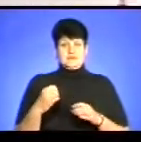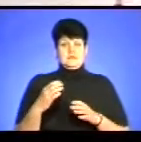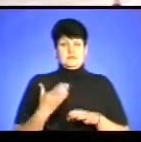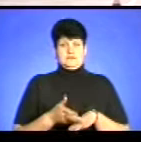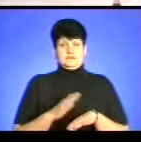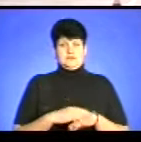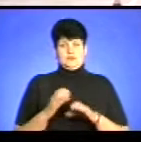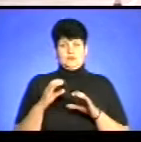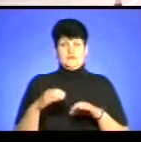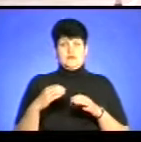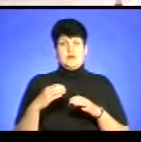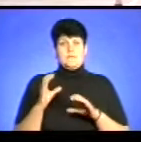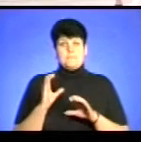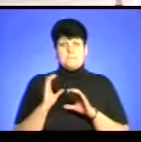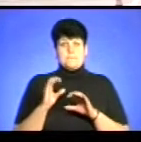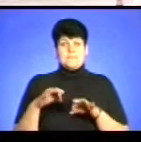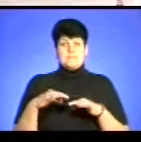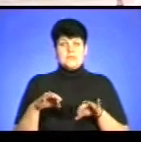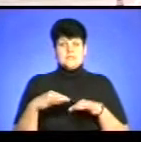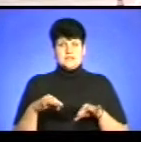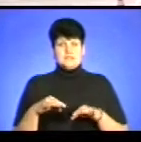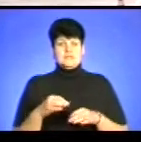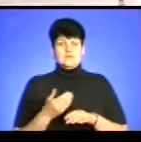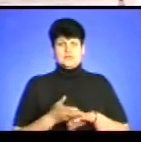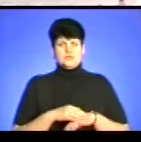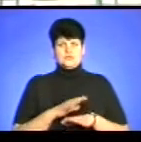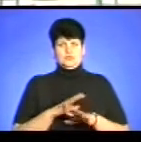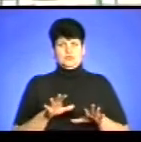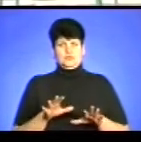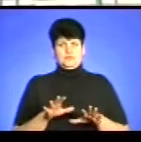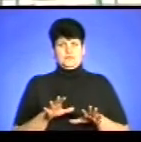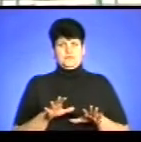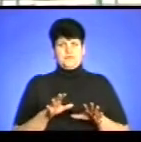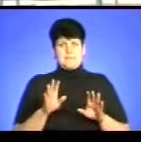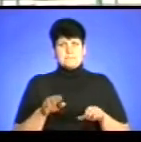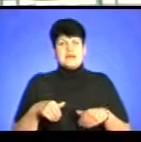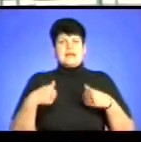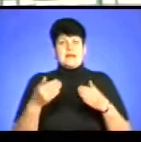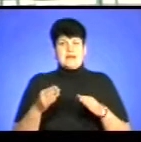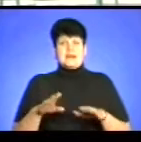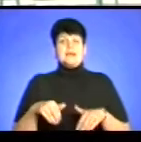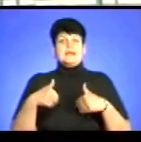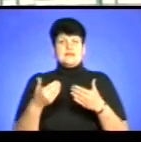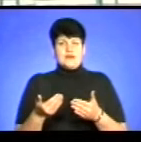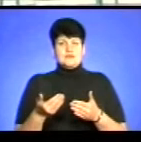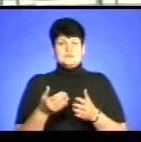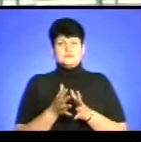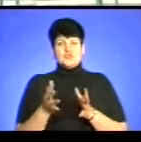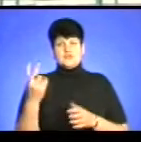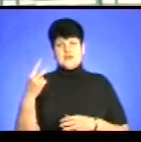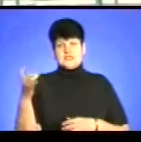здалась, бо перед службою в армії займався важкою атлетикою. Перекидалося, воно більше 20